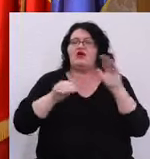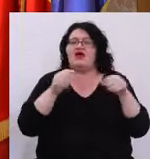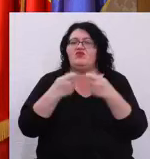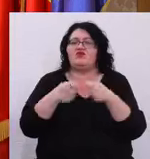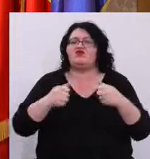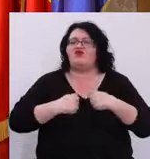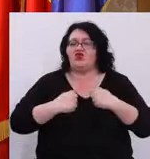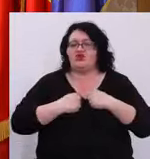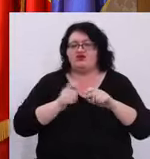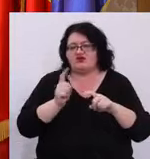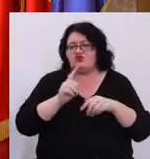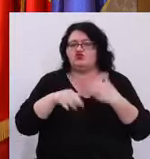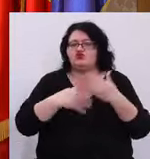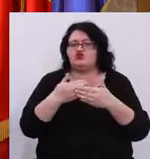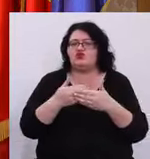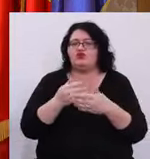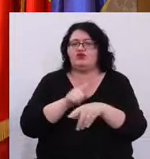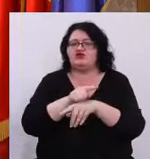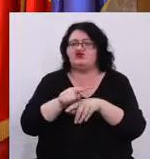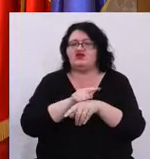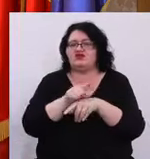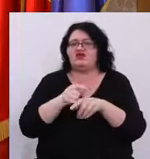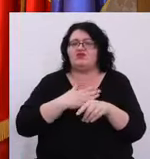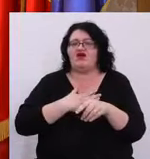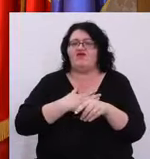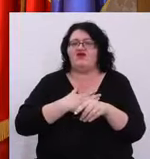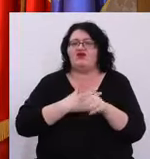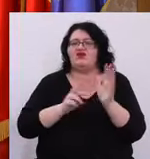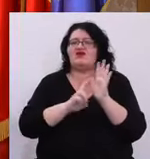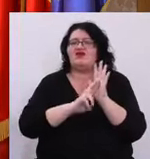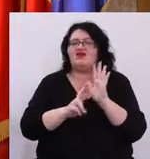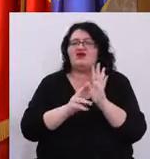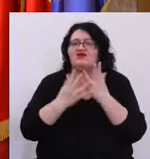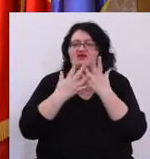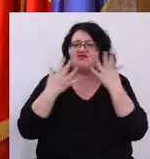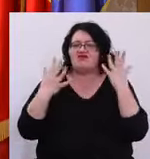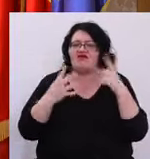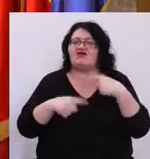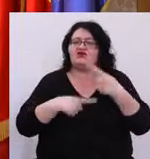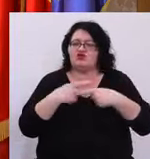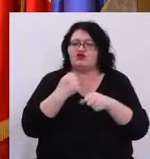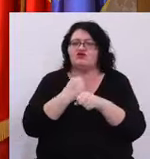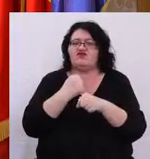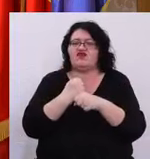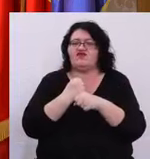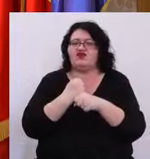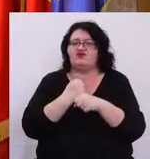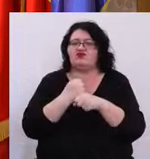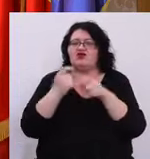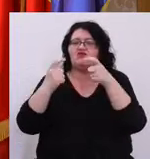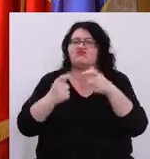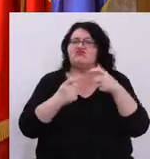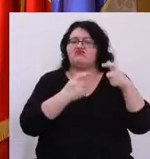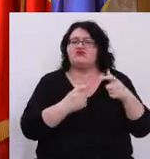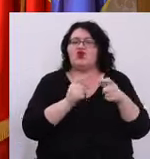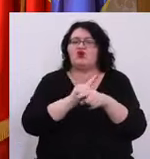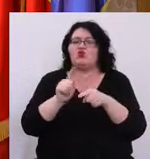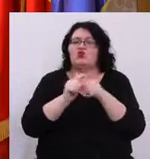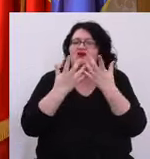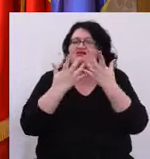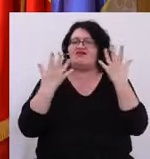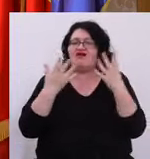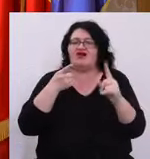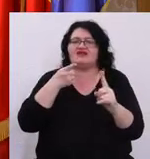pentru voluntari Și după ce avem această reglementare Atunci vom avea, cum am spus, apeluri foarte